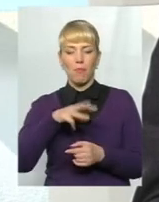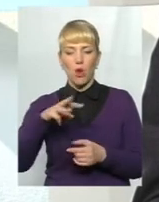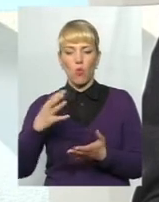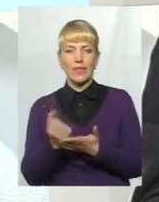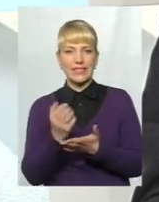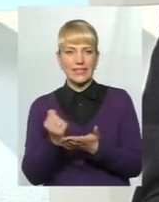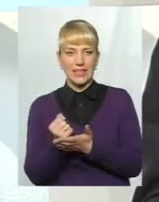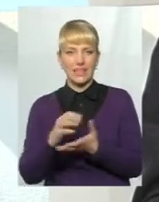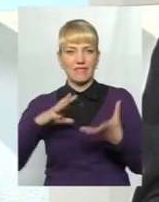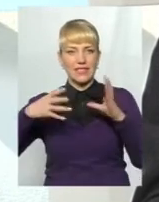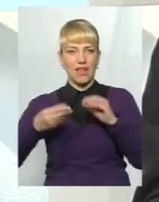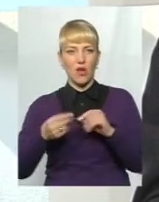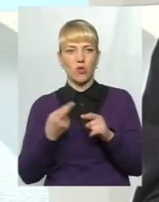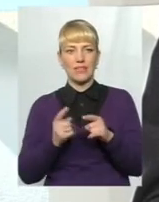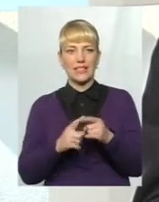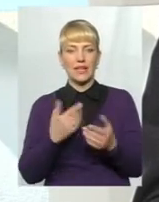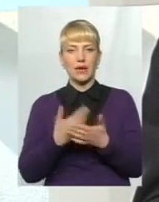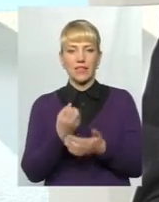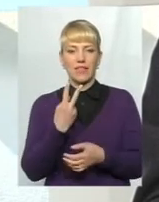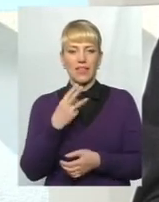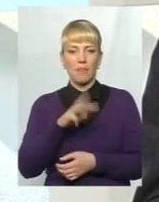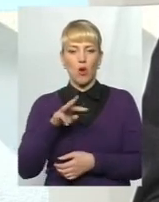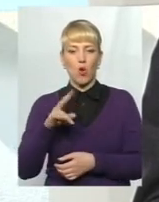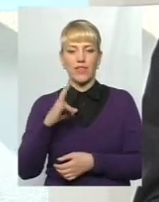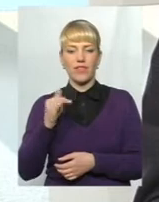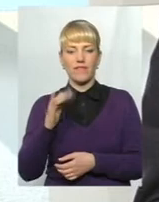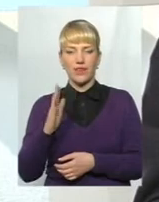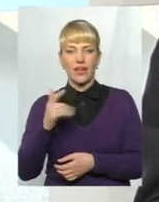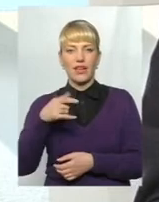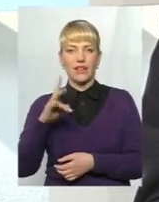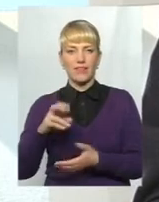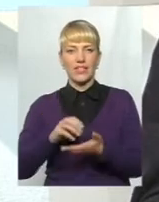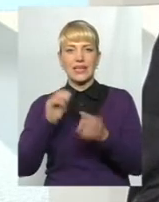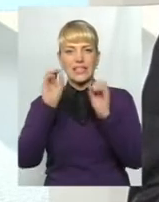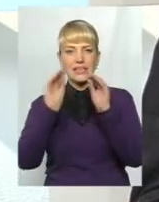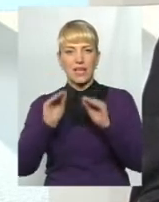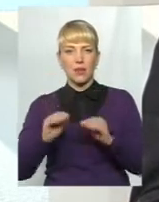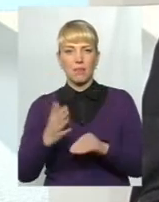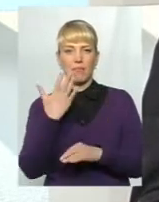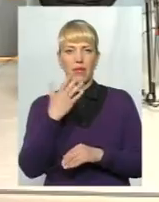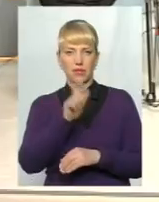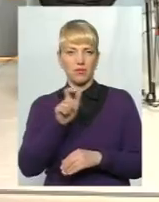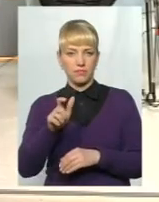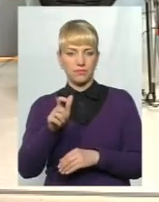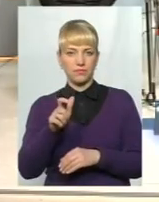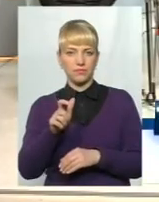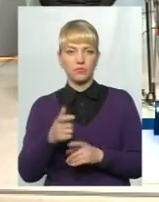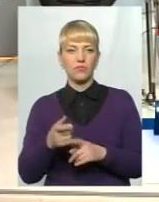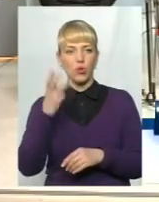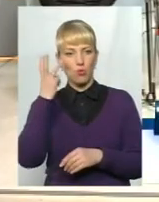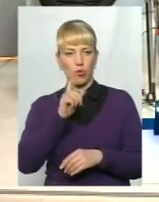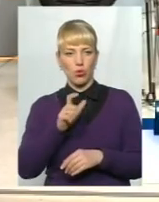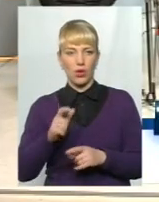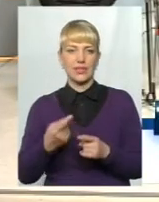загалом це близько 12 мільйонів гривень, задекларували 5 подолян. Вони отримали